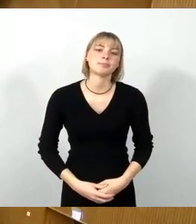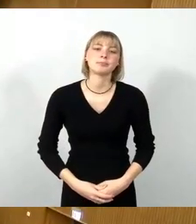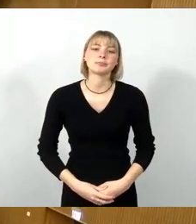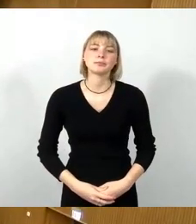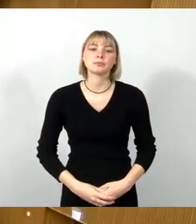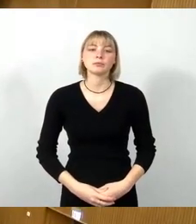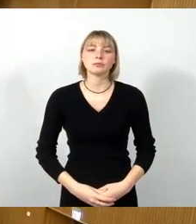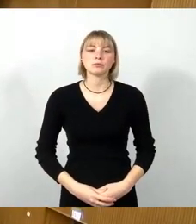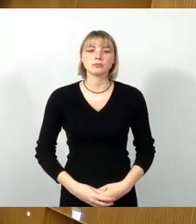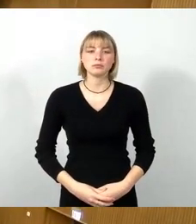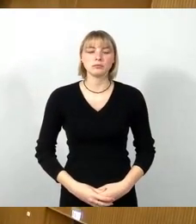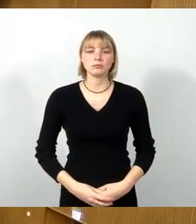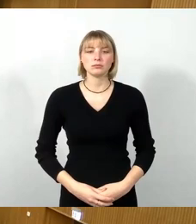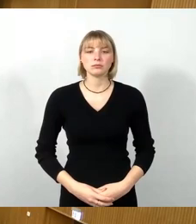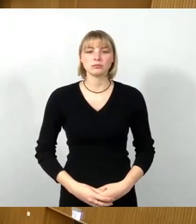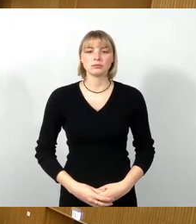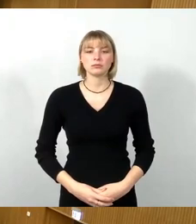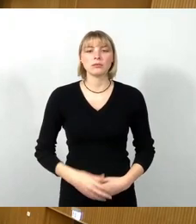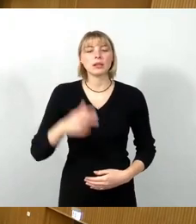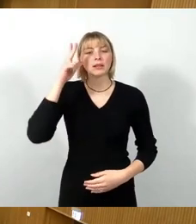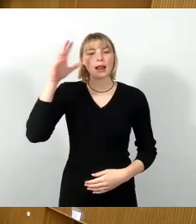So, jetzt Herr Lichti, dann Herr Schwelig.